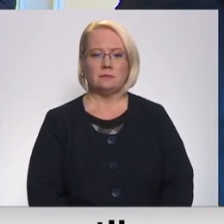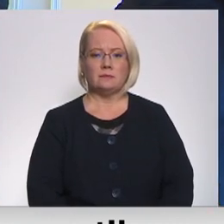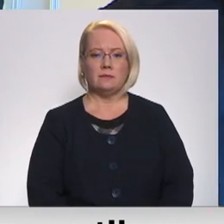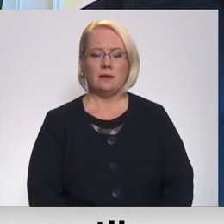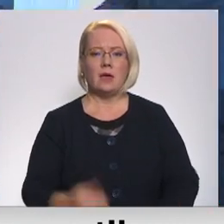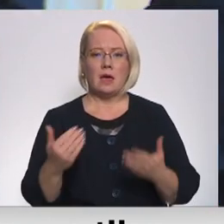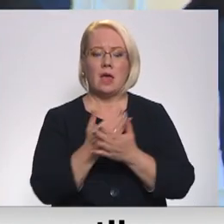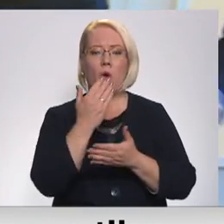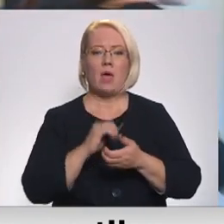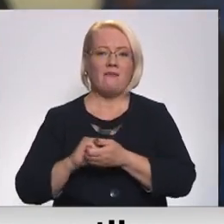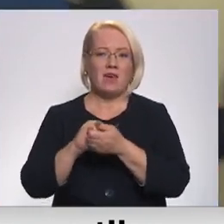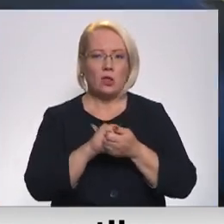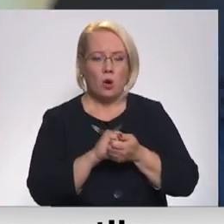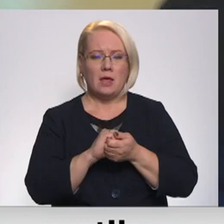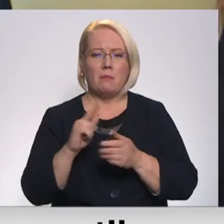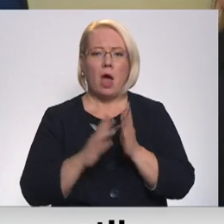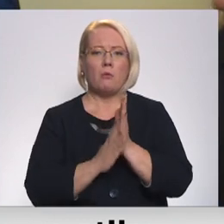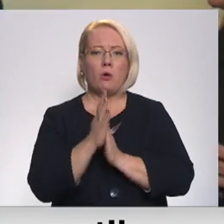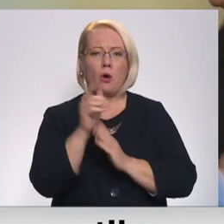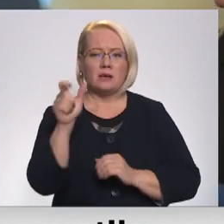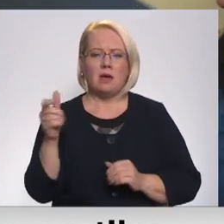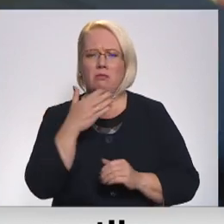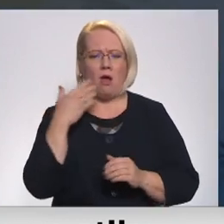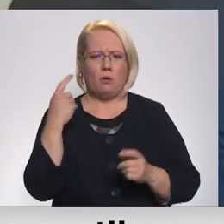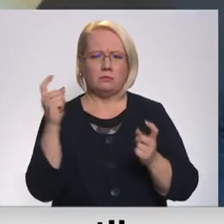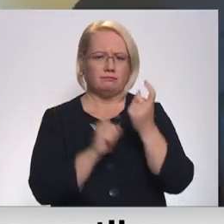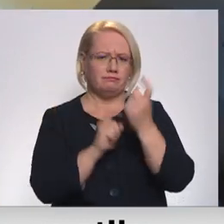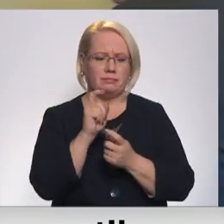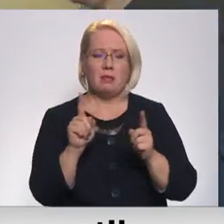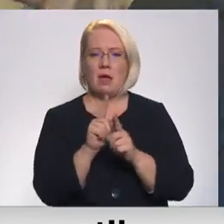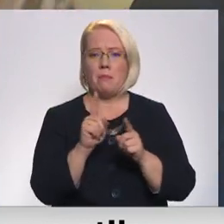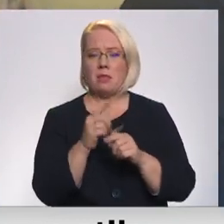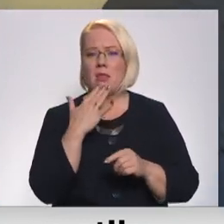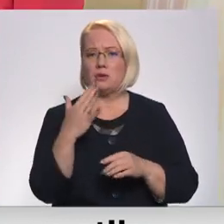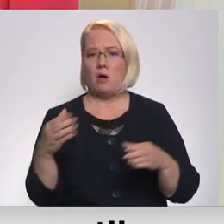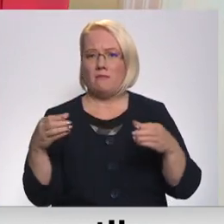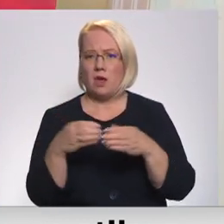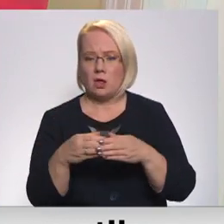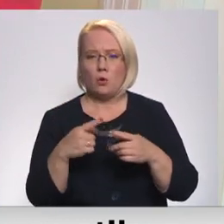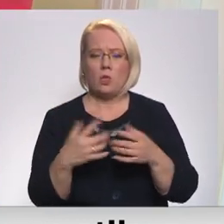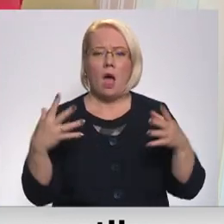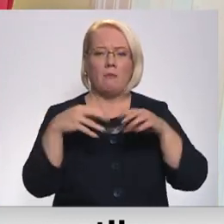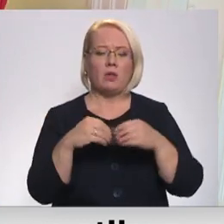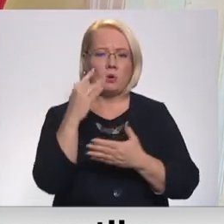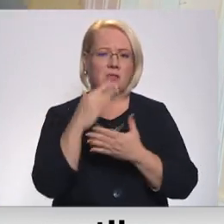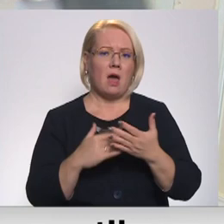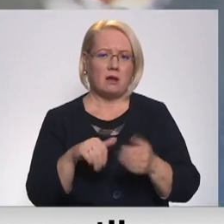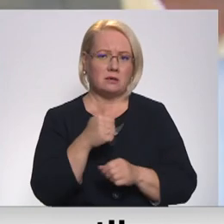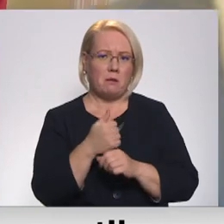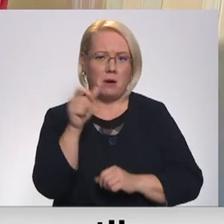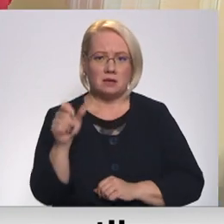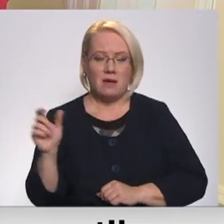Jaunajai vienotībai ar progresīvajiem nav redzama domstarpība, tāpat kā ar Nacionālu afienību un afienotās sārakstu pārstāvjiem.